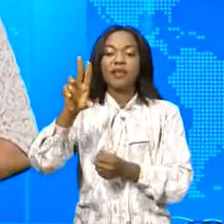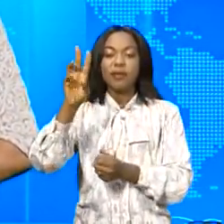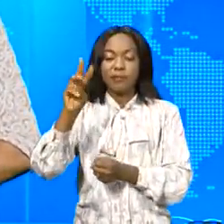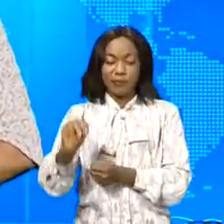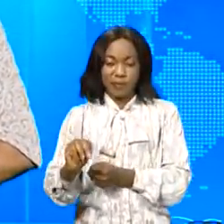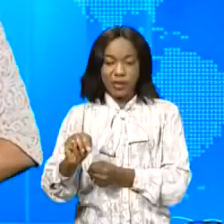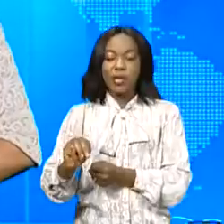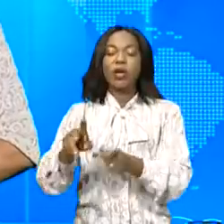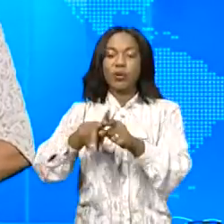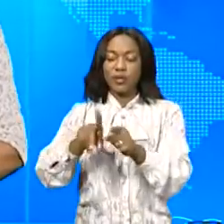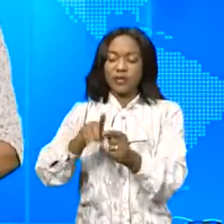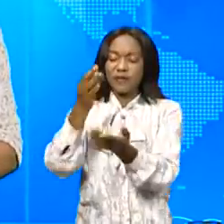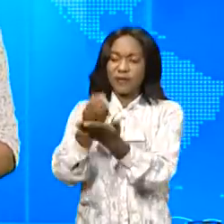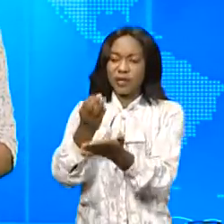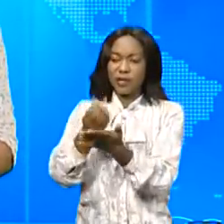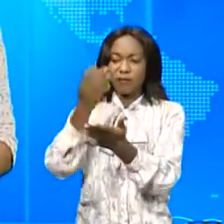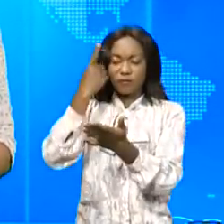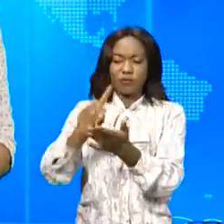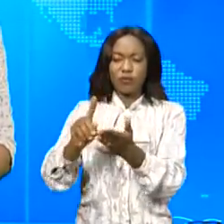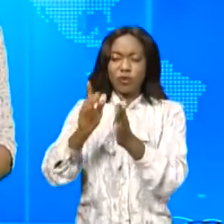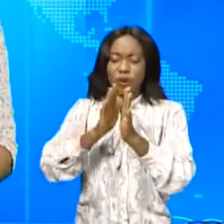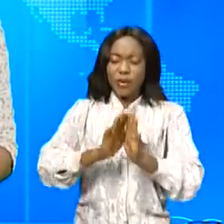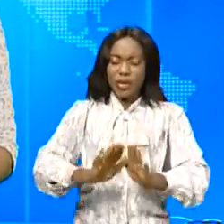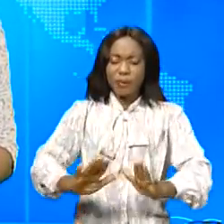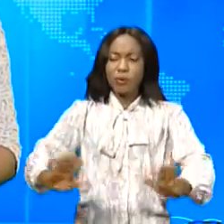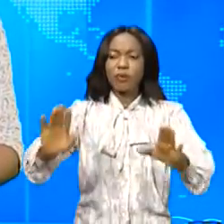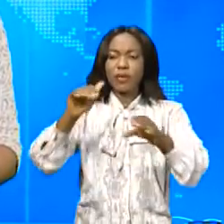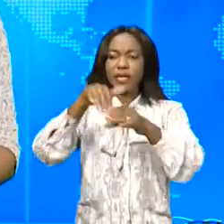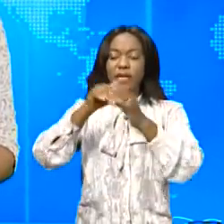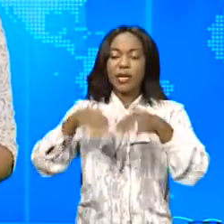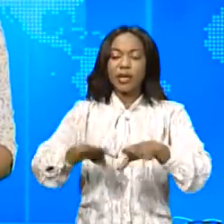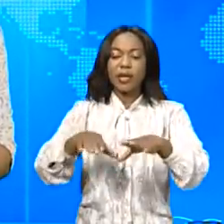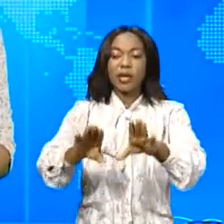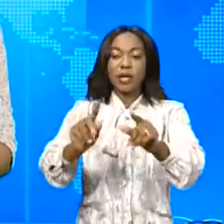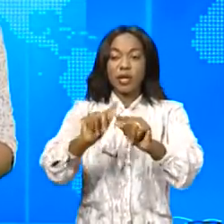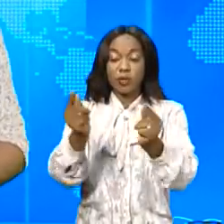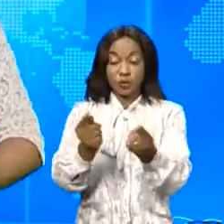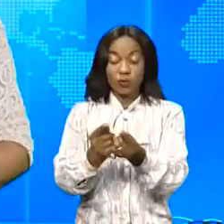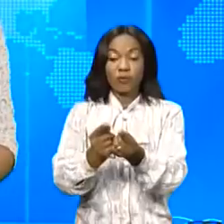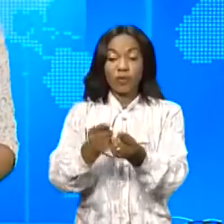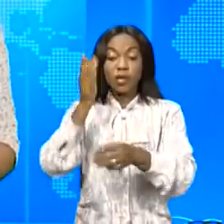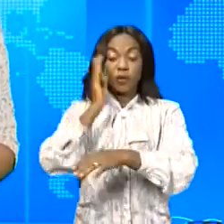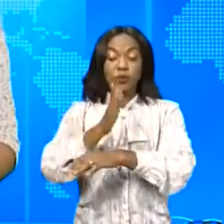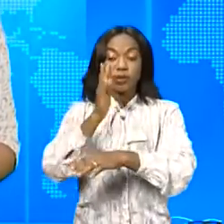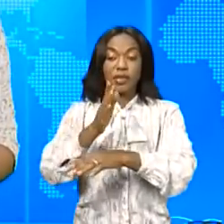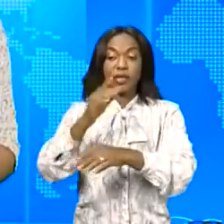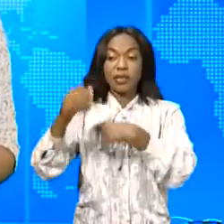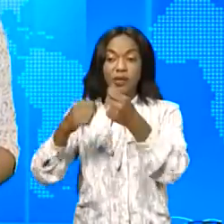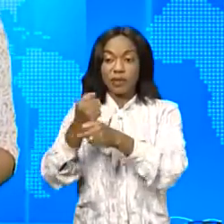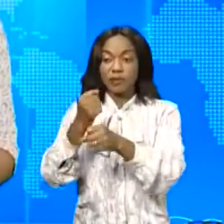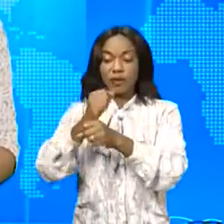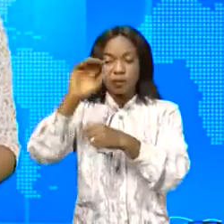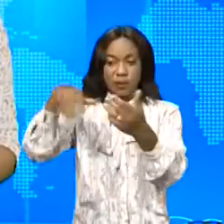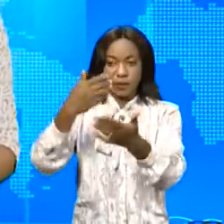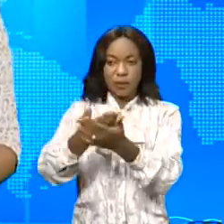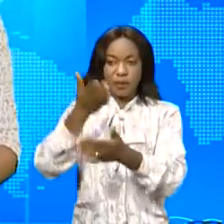jouer son rôle dans les balisages du Congo. Une délégation du conseil d'administration des FPI est descendue sur